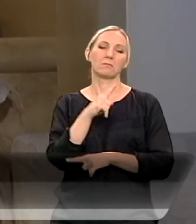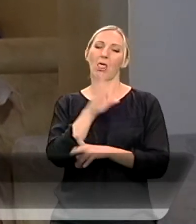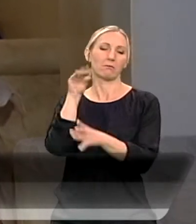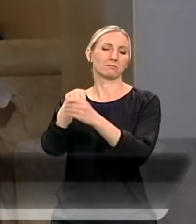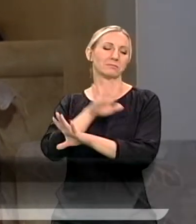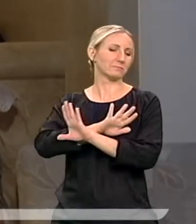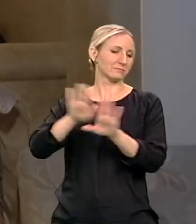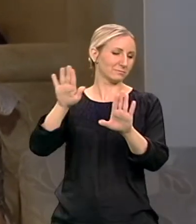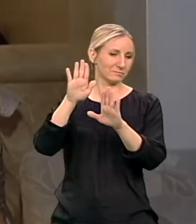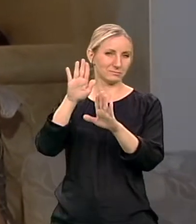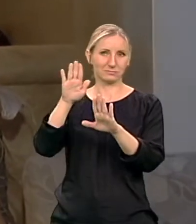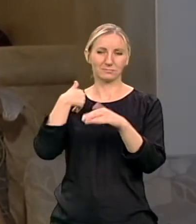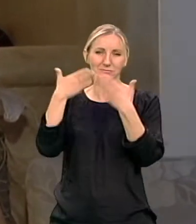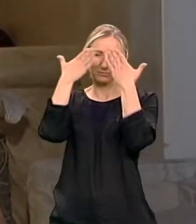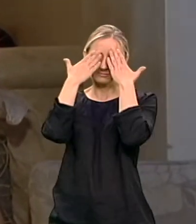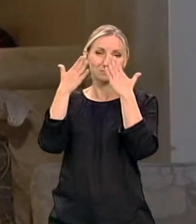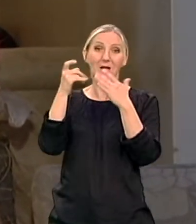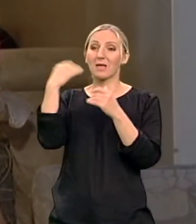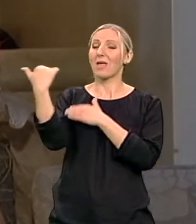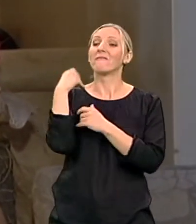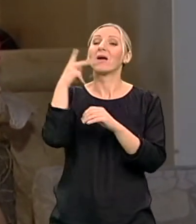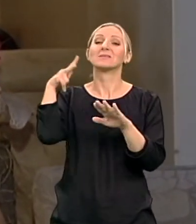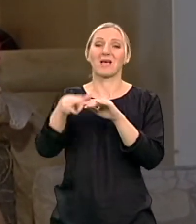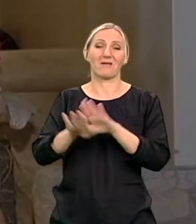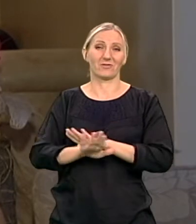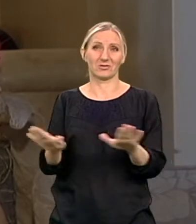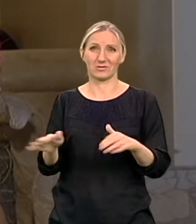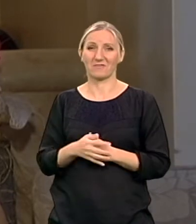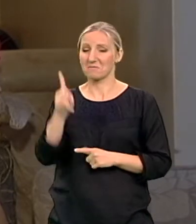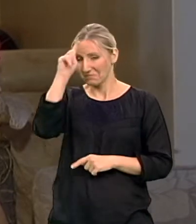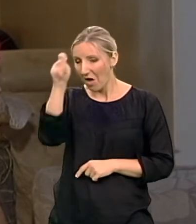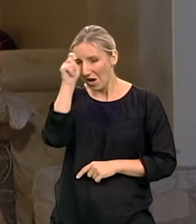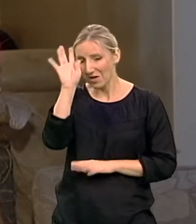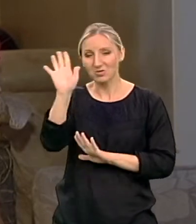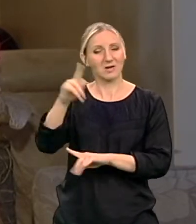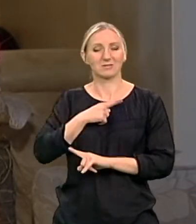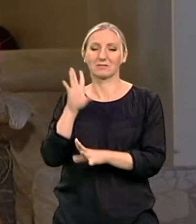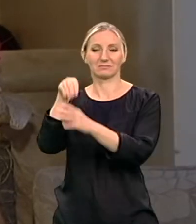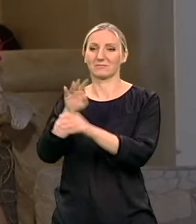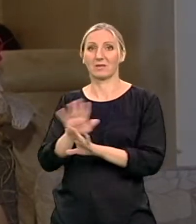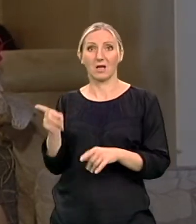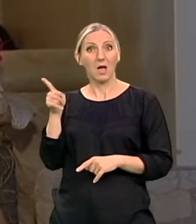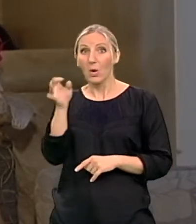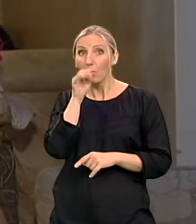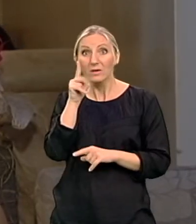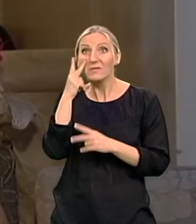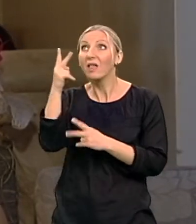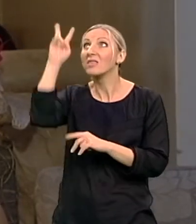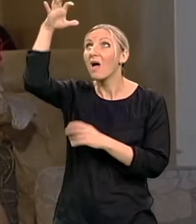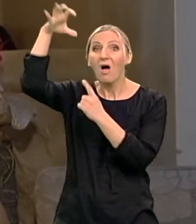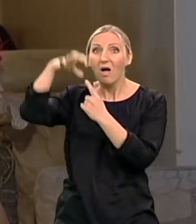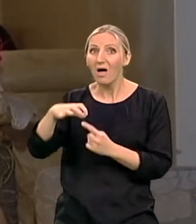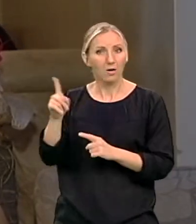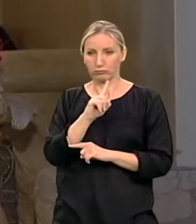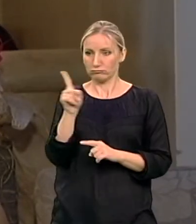učestujem javi samo kad se sve završi. Ja to je bilo, mislim, ali svaka čast na tome. Da, znači nisi prisutal? Ne, uopšto, nevjero.